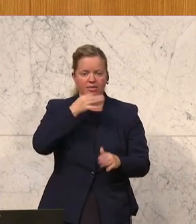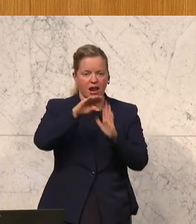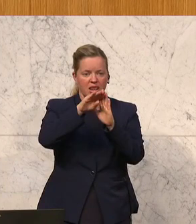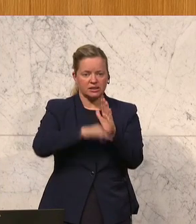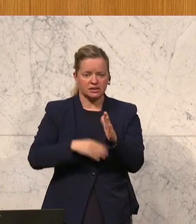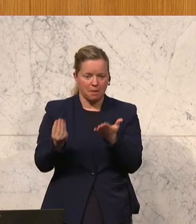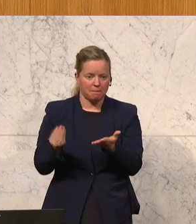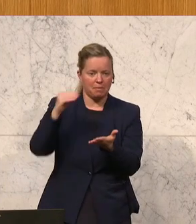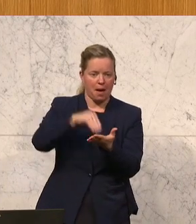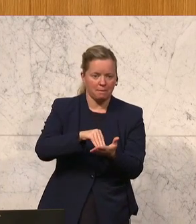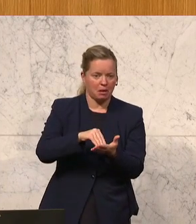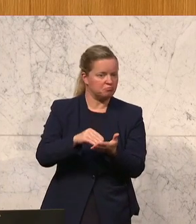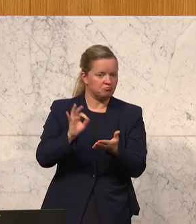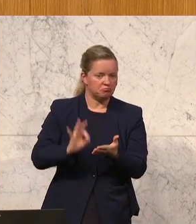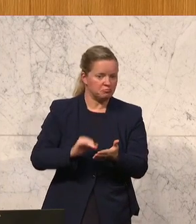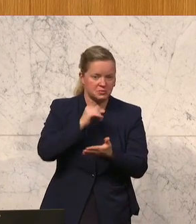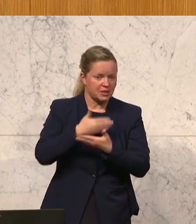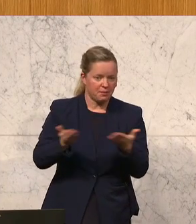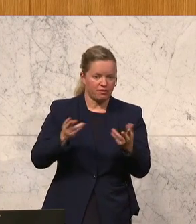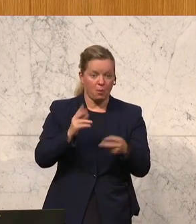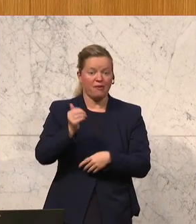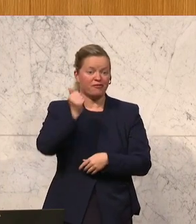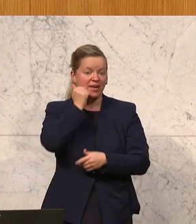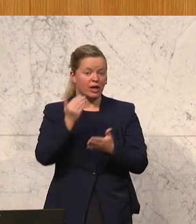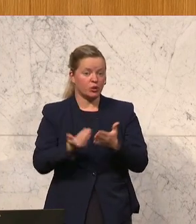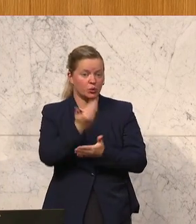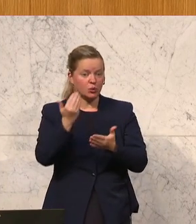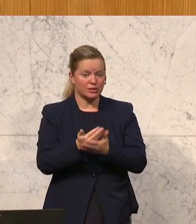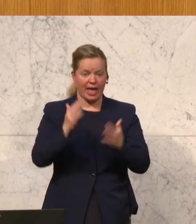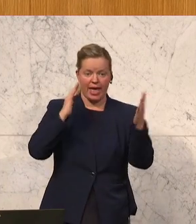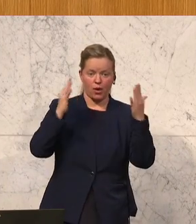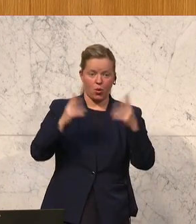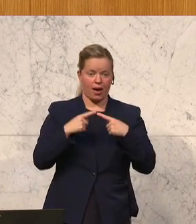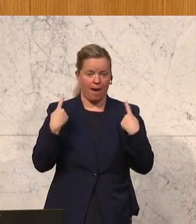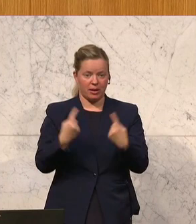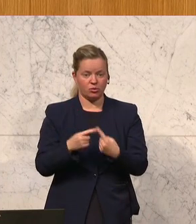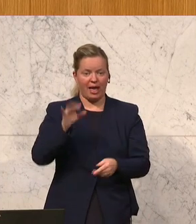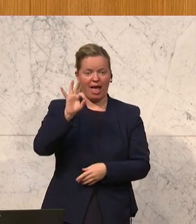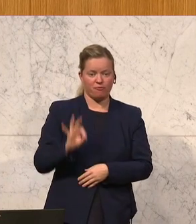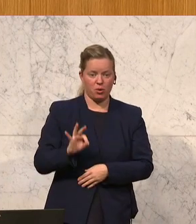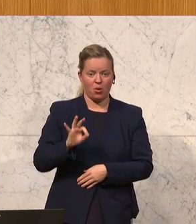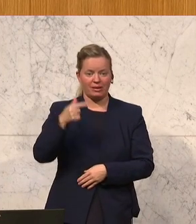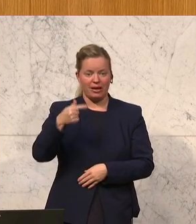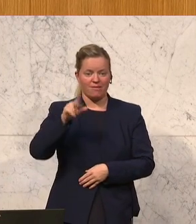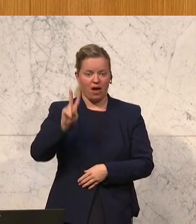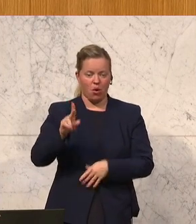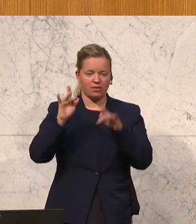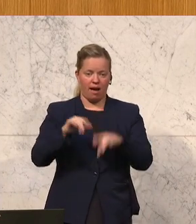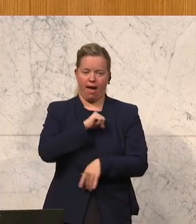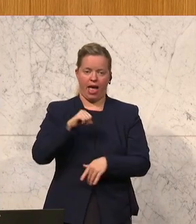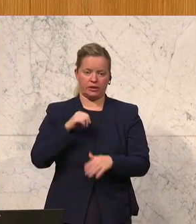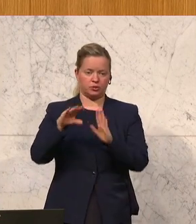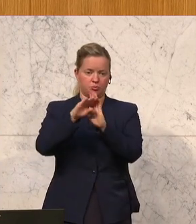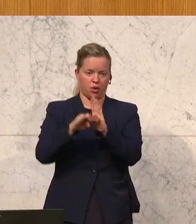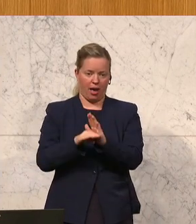setzen zu lassen, weil natürlich Fake News, Echokammern und FPÖ-TV ihr eigenes Programm sind und